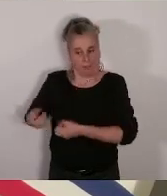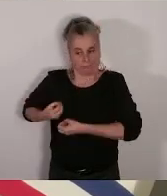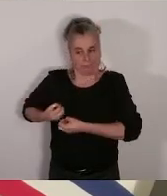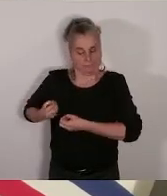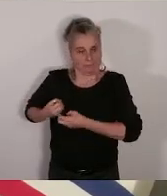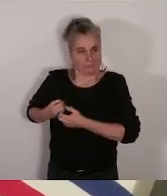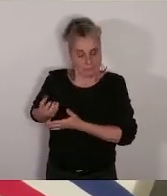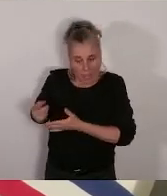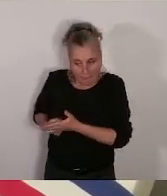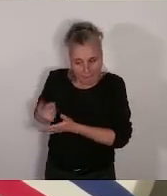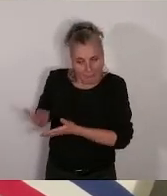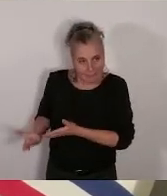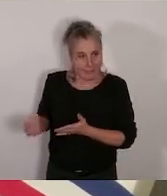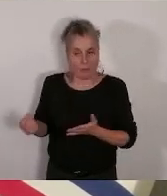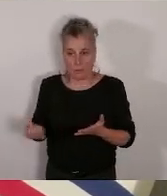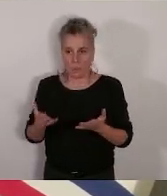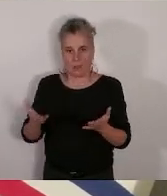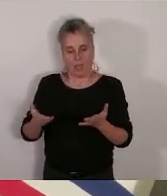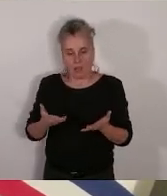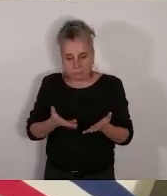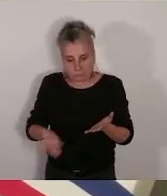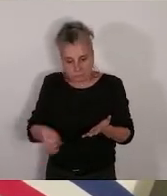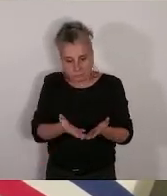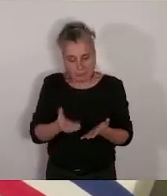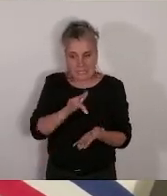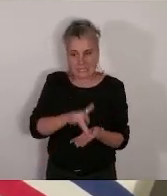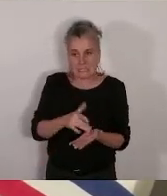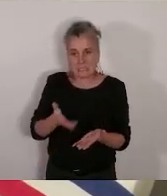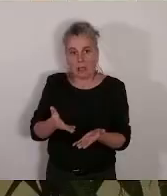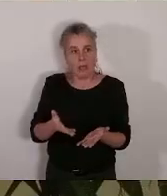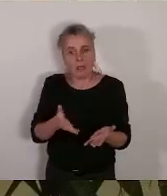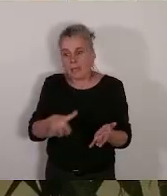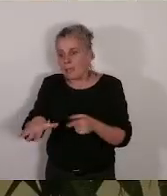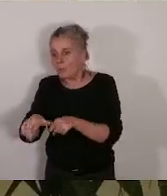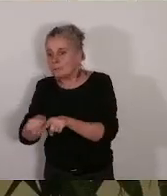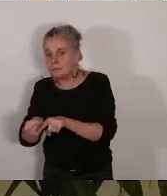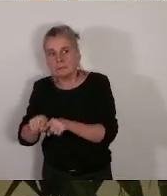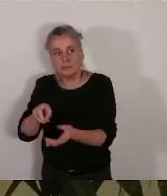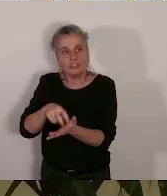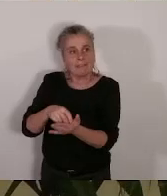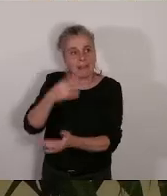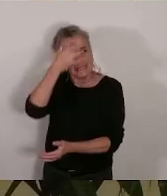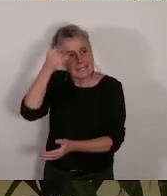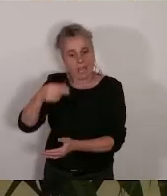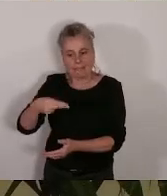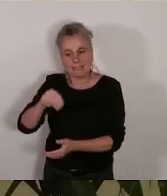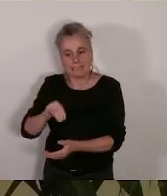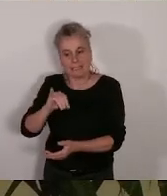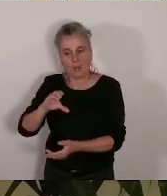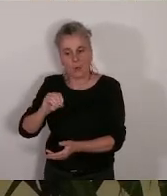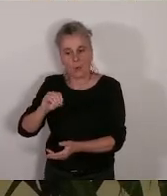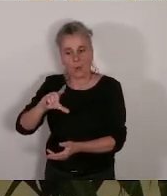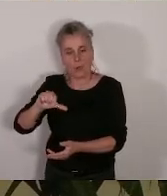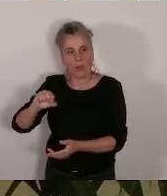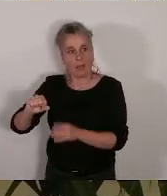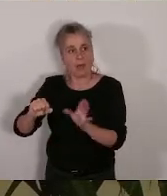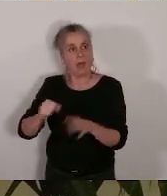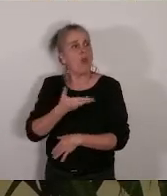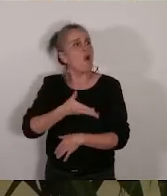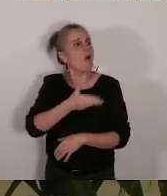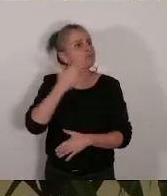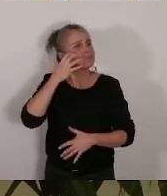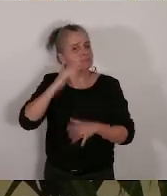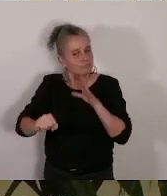de débloquer la situation sur le petit jardin Saint-Nicolas, on va en créer, vous l'avez certainement, ceux qui se promènent un peu dans le quartier